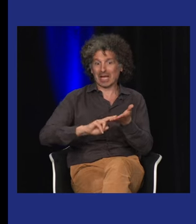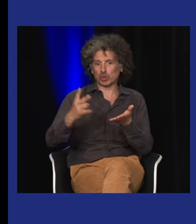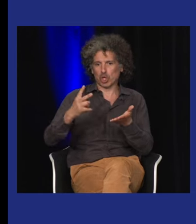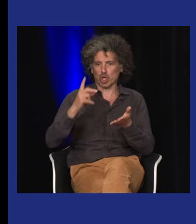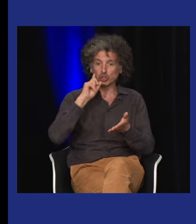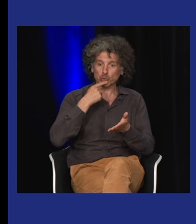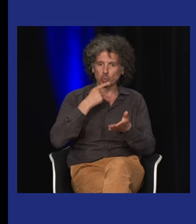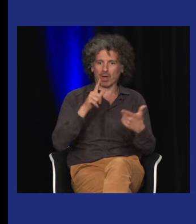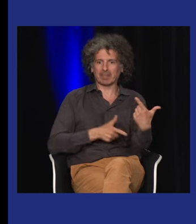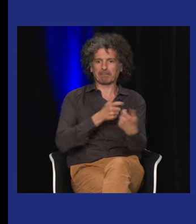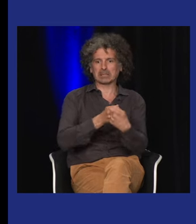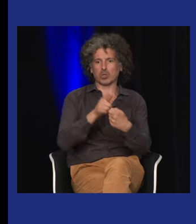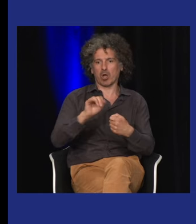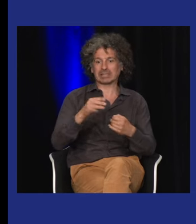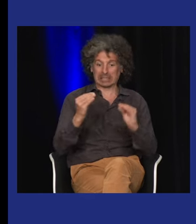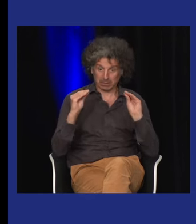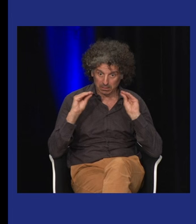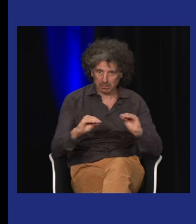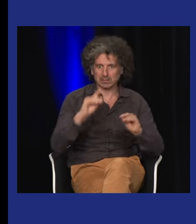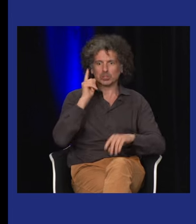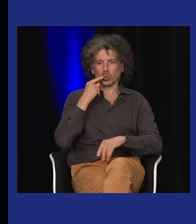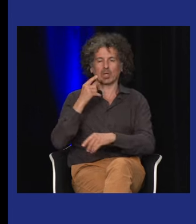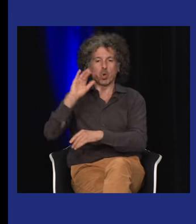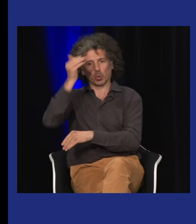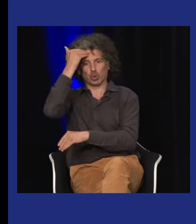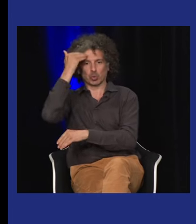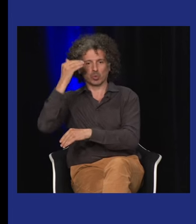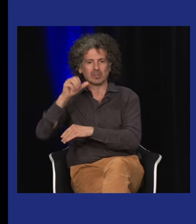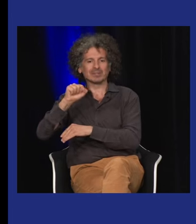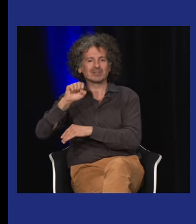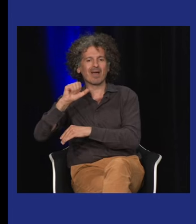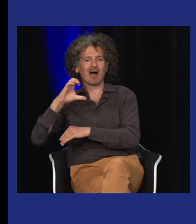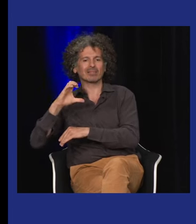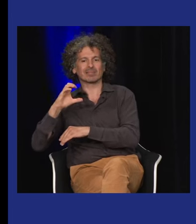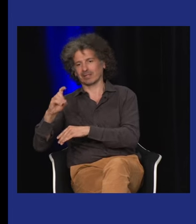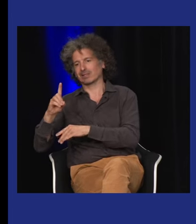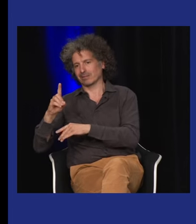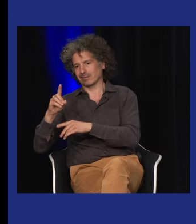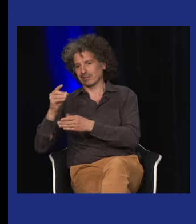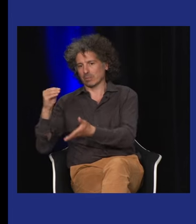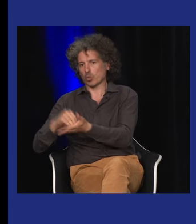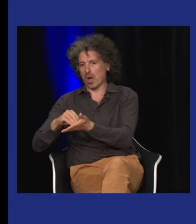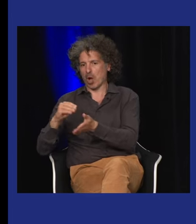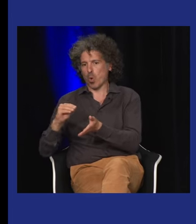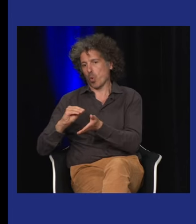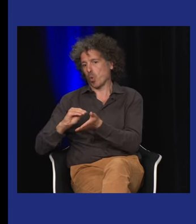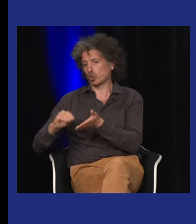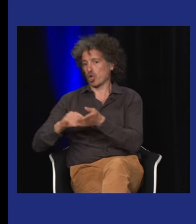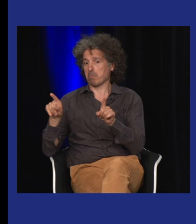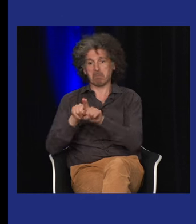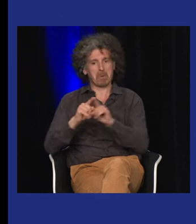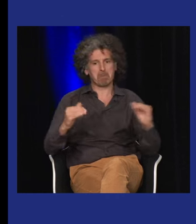les droits d'auteur ça a posé la question des droits d'auteur des droits d'adaptation qui sont mentionnés il y a des reconnaissances par la